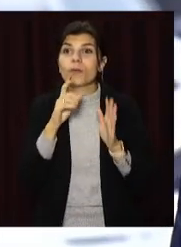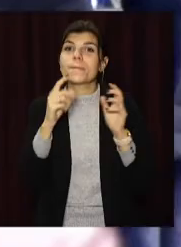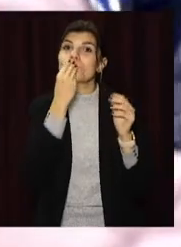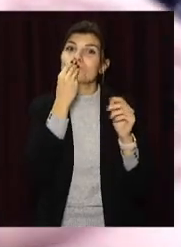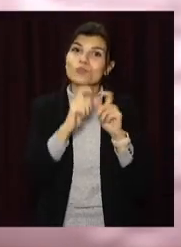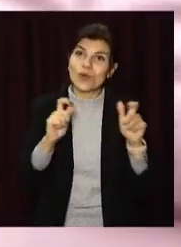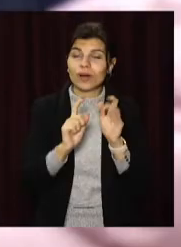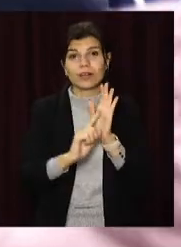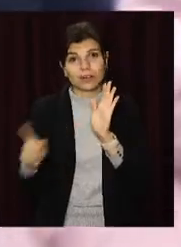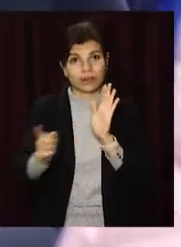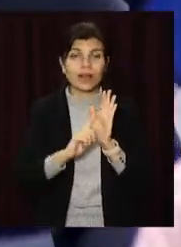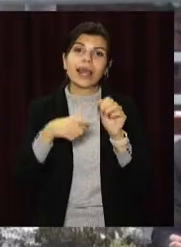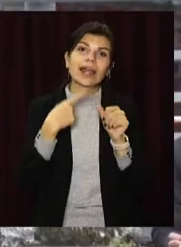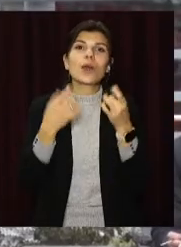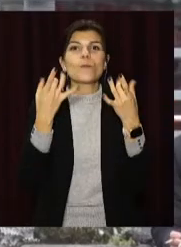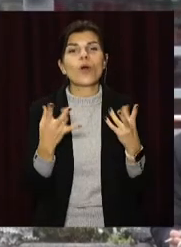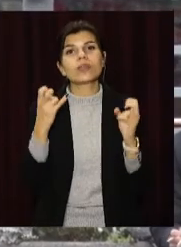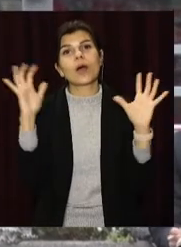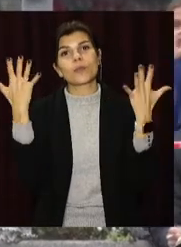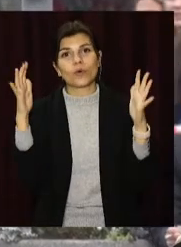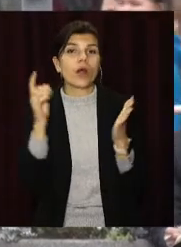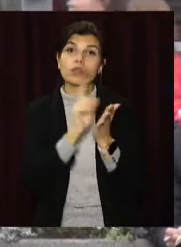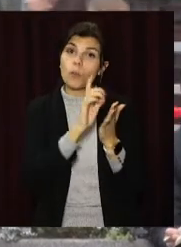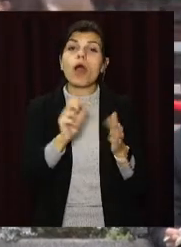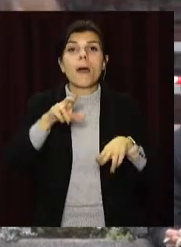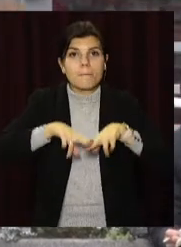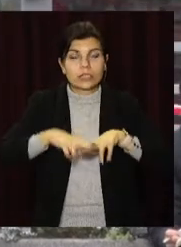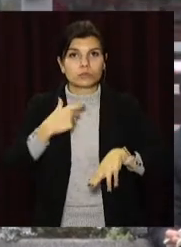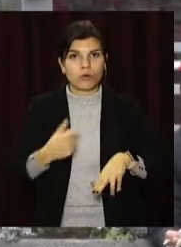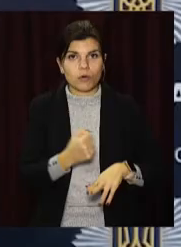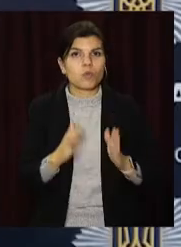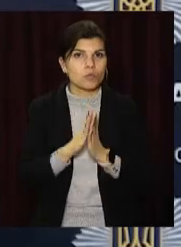продуктової крамниці або ж просто на прогулянці – не обов'язково.